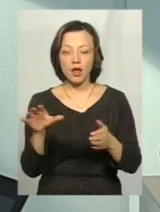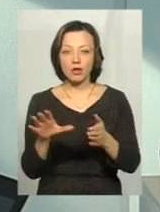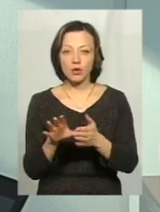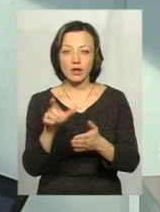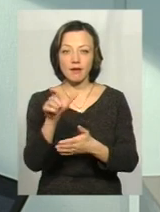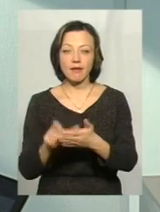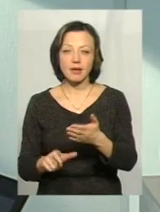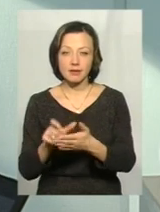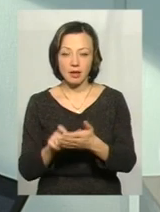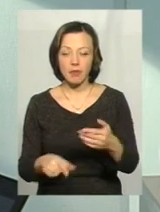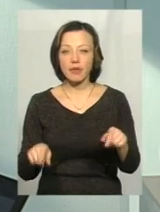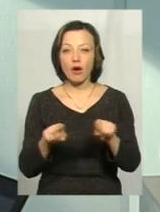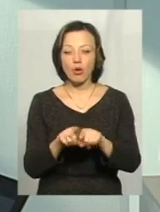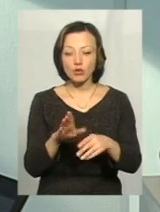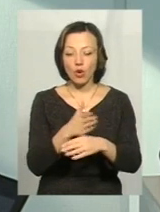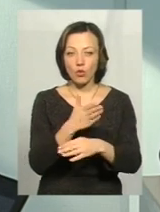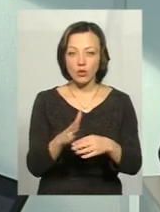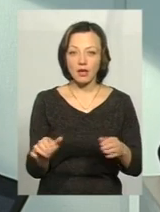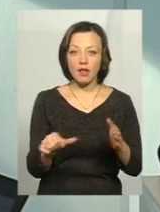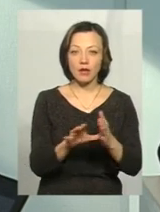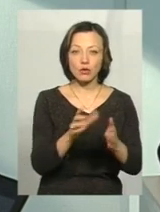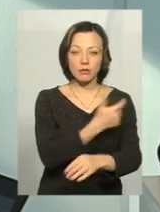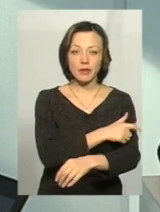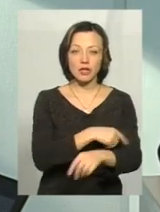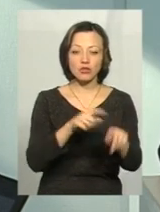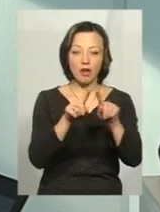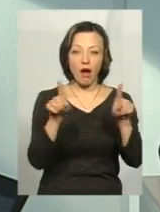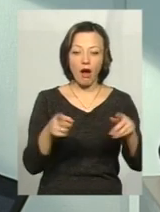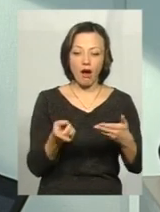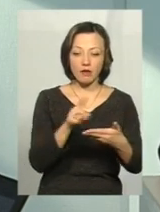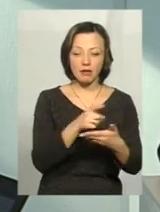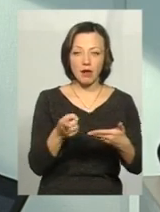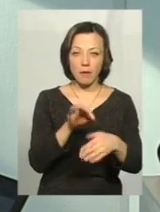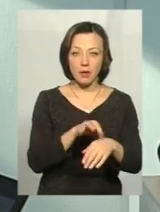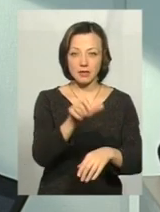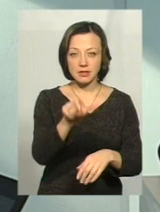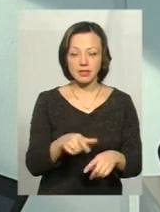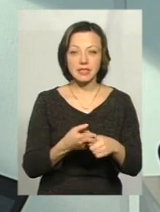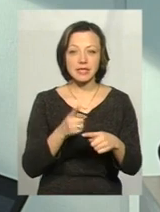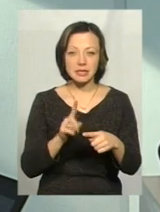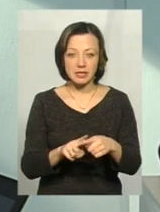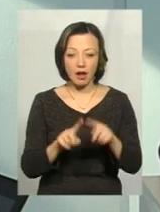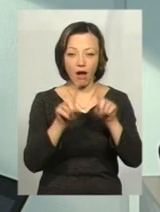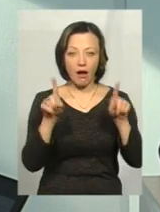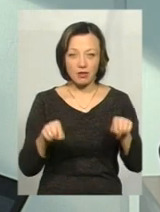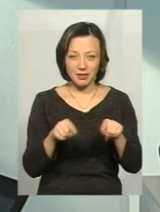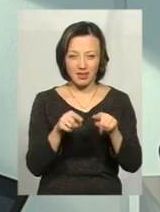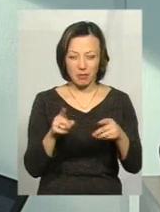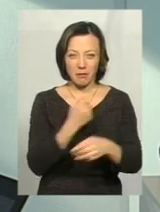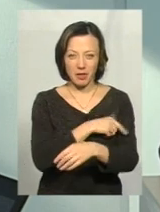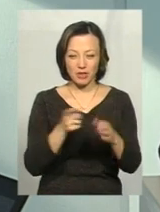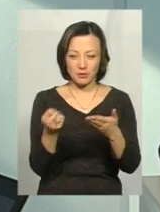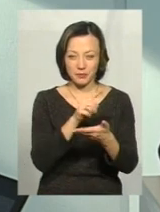рецепт. Також буде розділ електронна медична картка пацієнта. В даній медичній картці ми будемо бачити всі